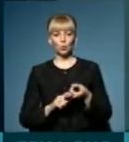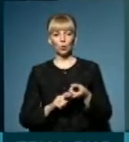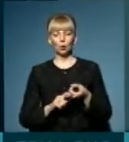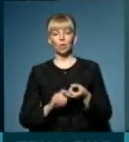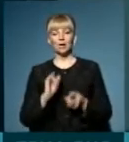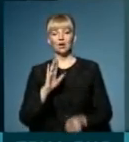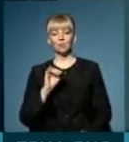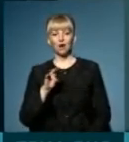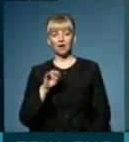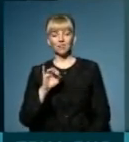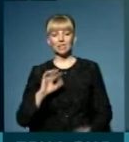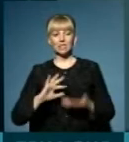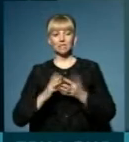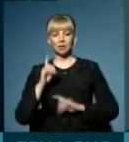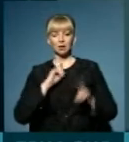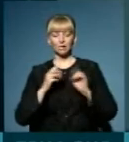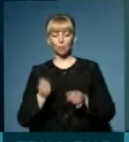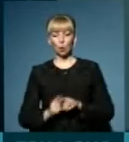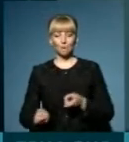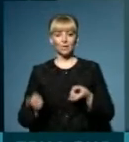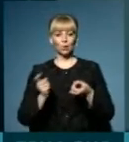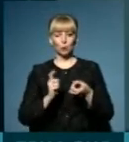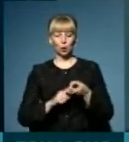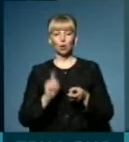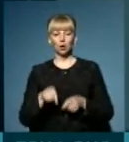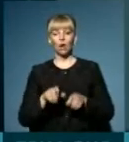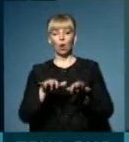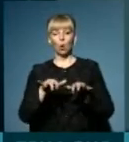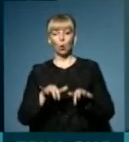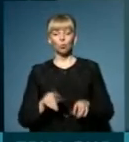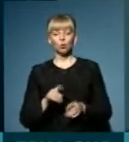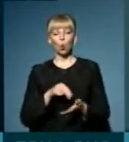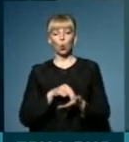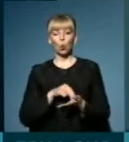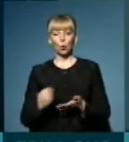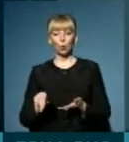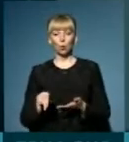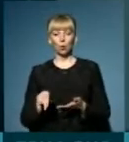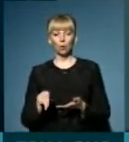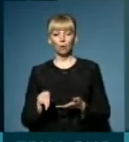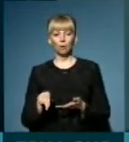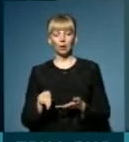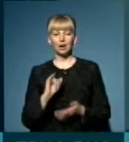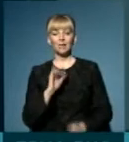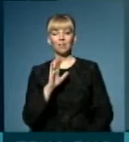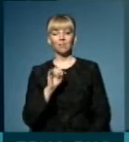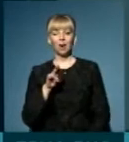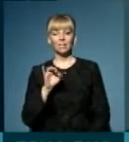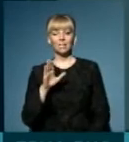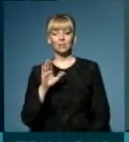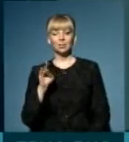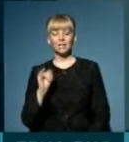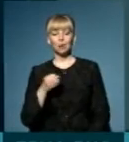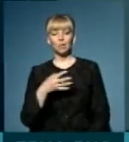Іванівців сільські ради підключають. Також комп'ютери, що купили «Зелена» і Іванівці. 15 комп